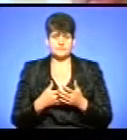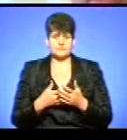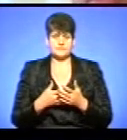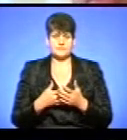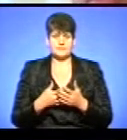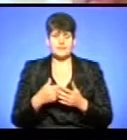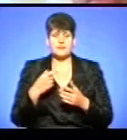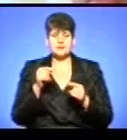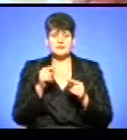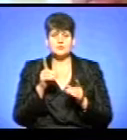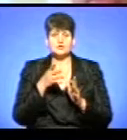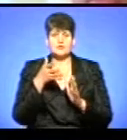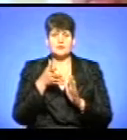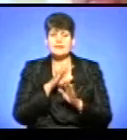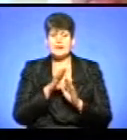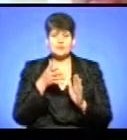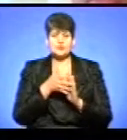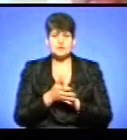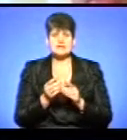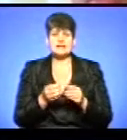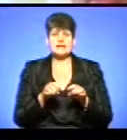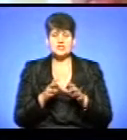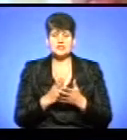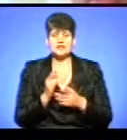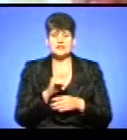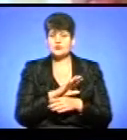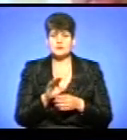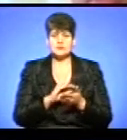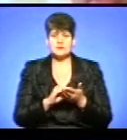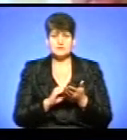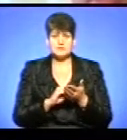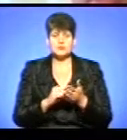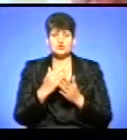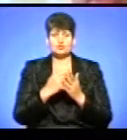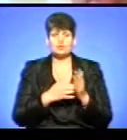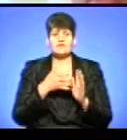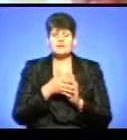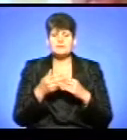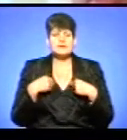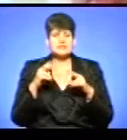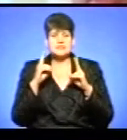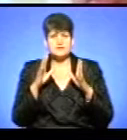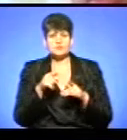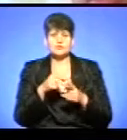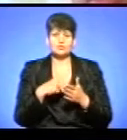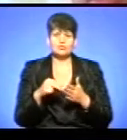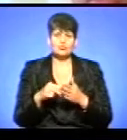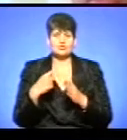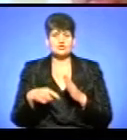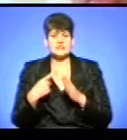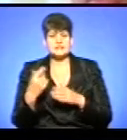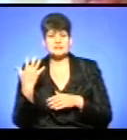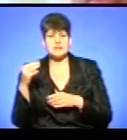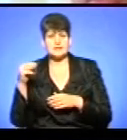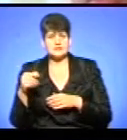Аспектом непрозорості того рішення є те, що не були опубліковані структури витрат. Тобто ми не знаємо, чи перевізники купують шини за 5